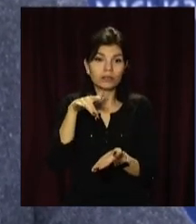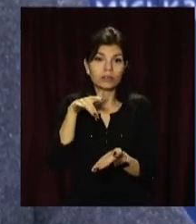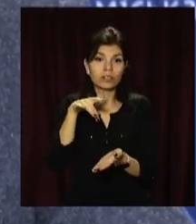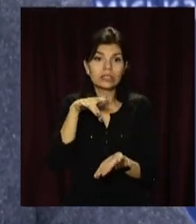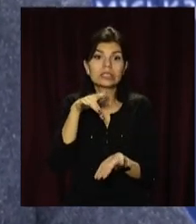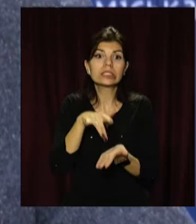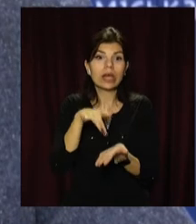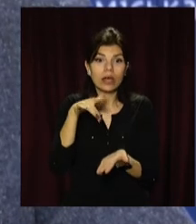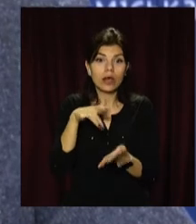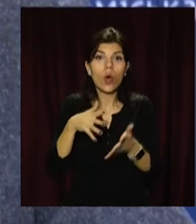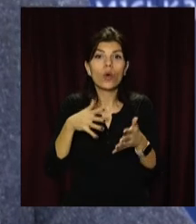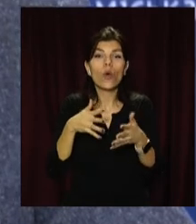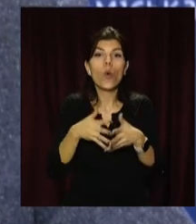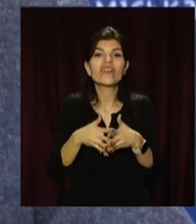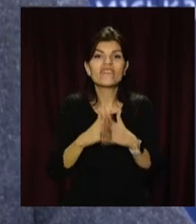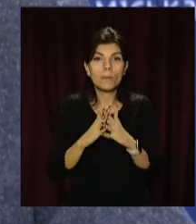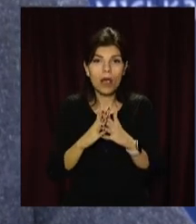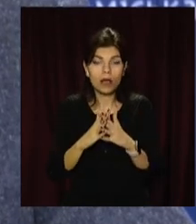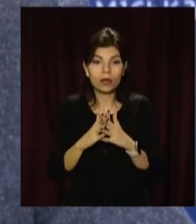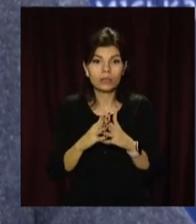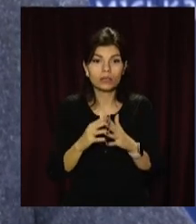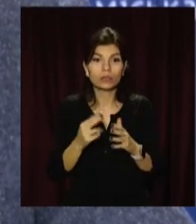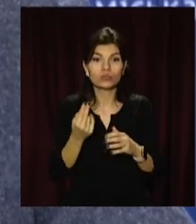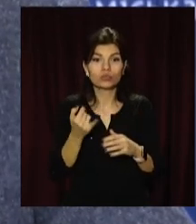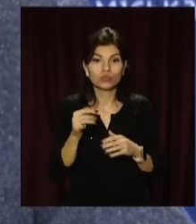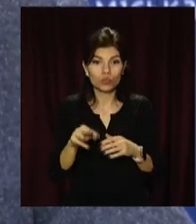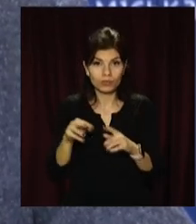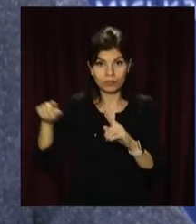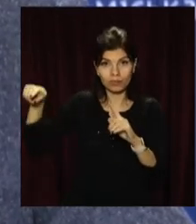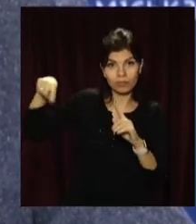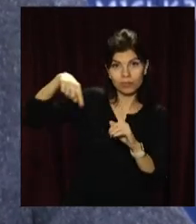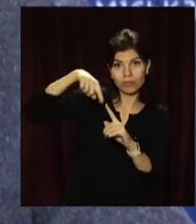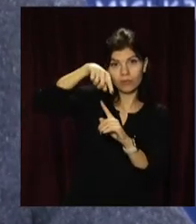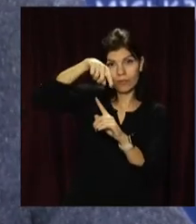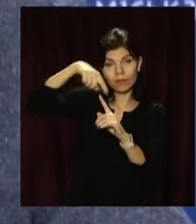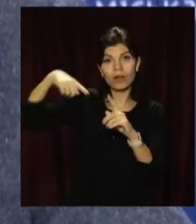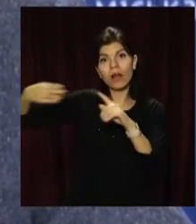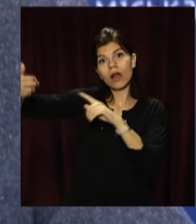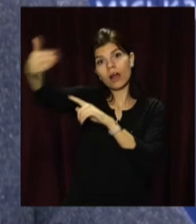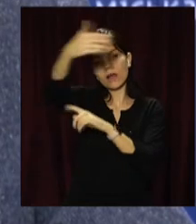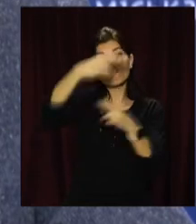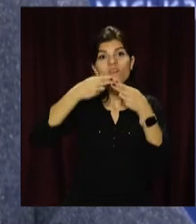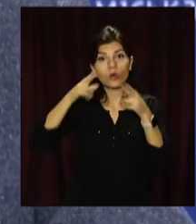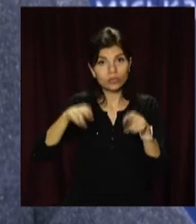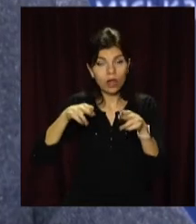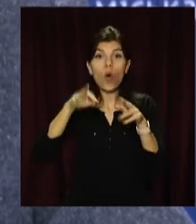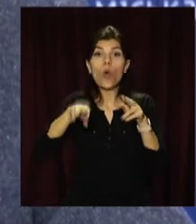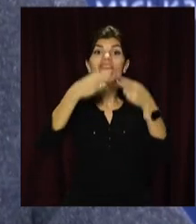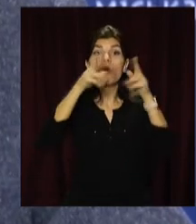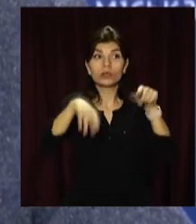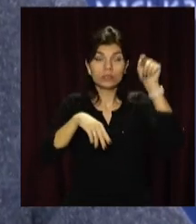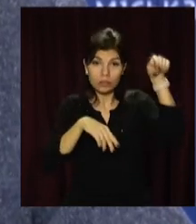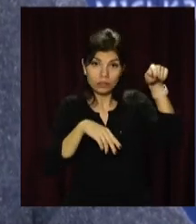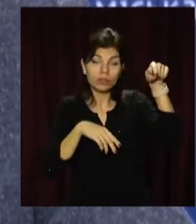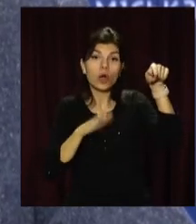Це кусок в направлении вокзала. От направлении вокзала, соответственно, буде поворачувати на